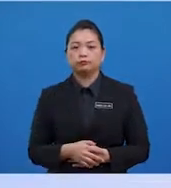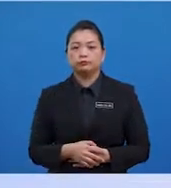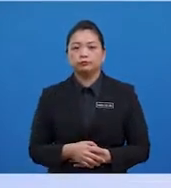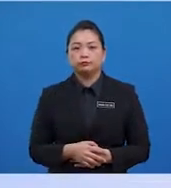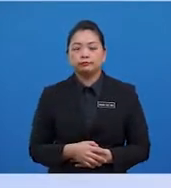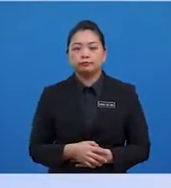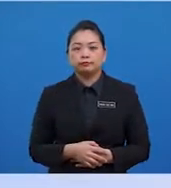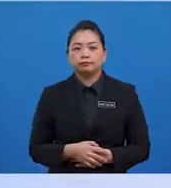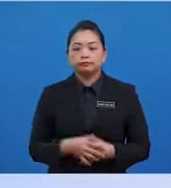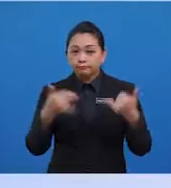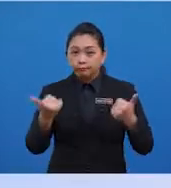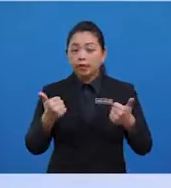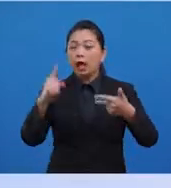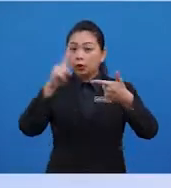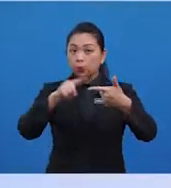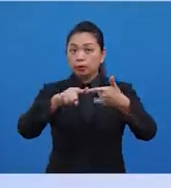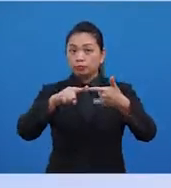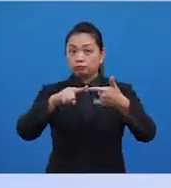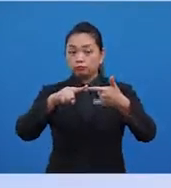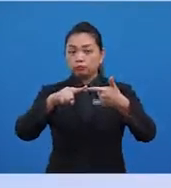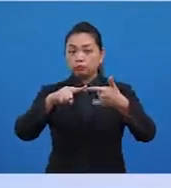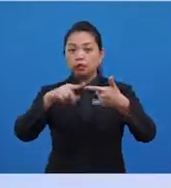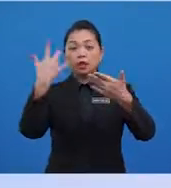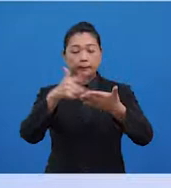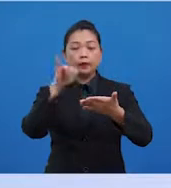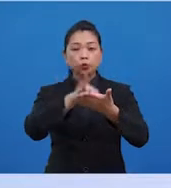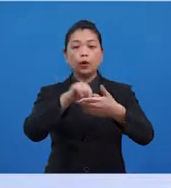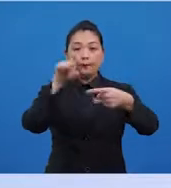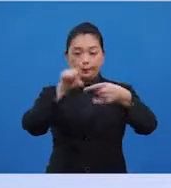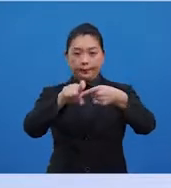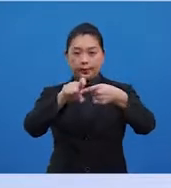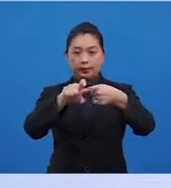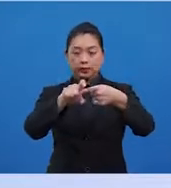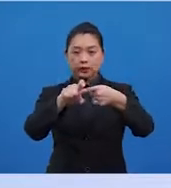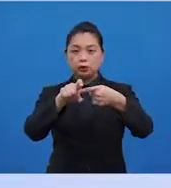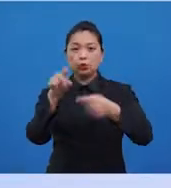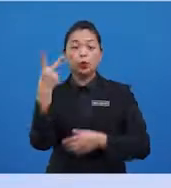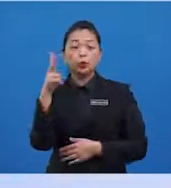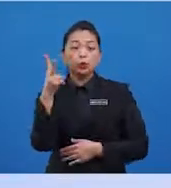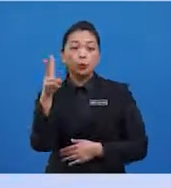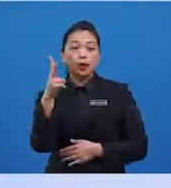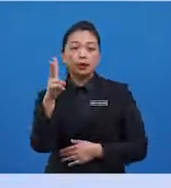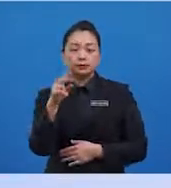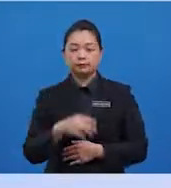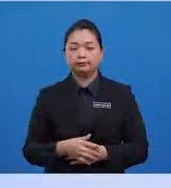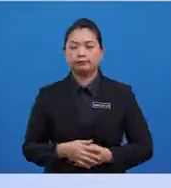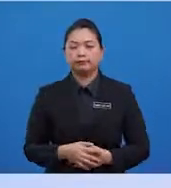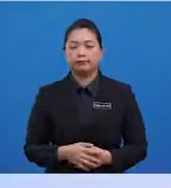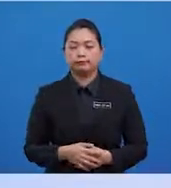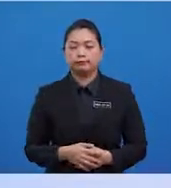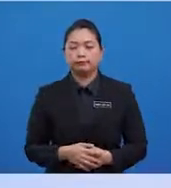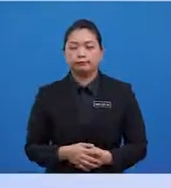Langkah kedua, kita bahagi 720. Langkah kedua, dengan bilangan markah yang